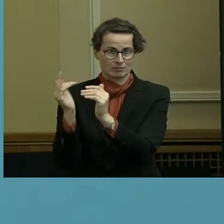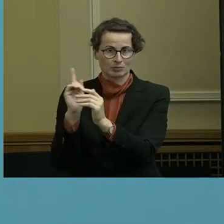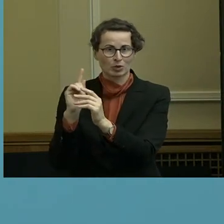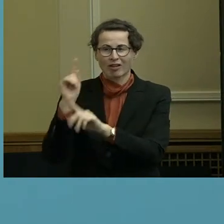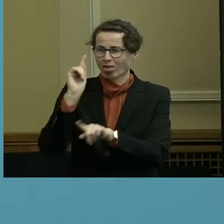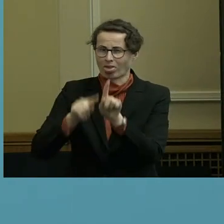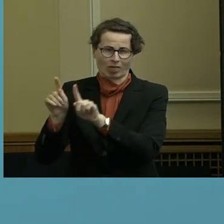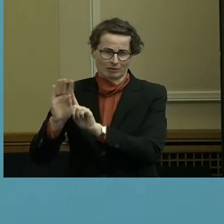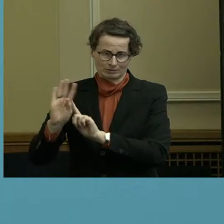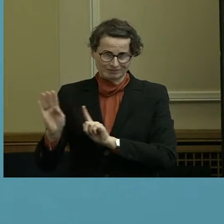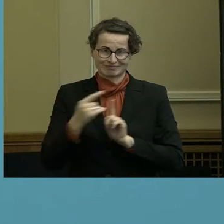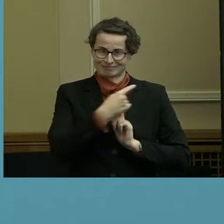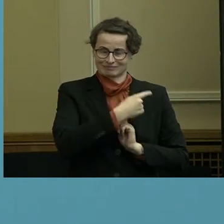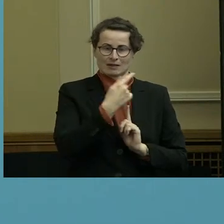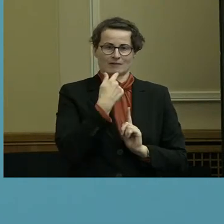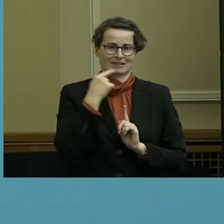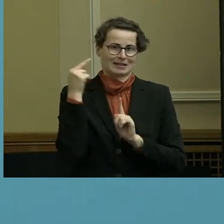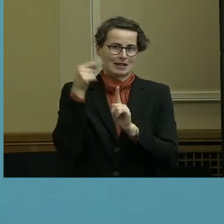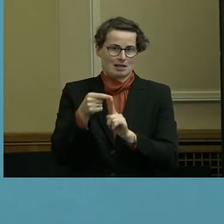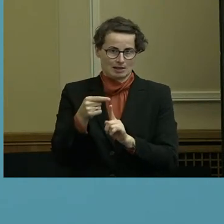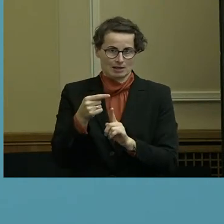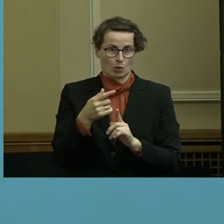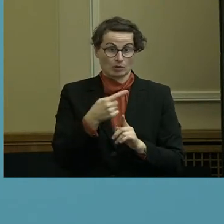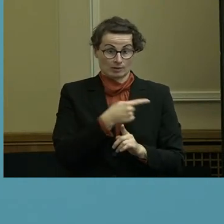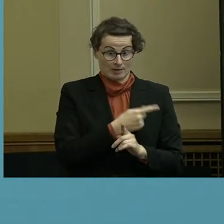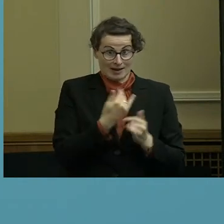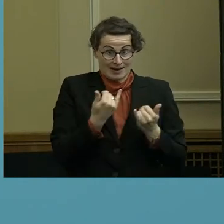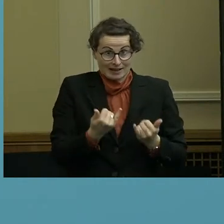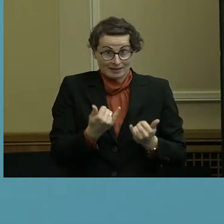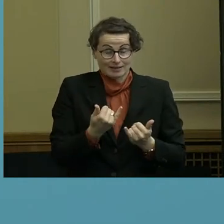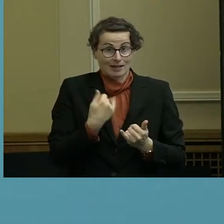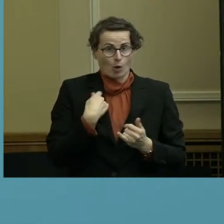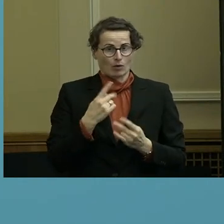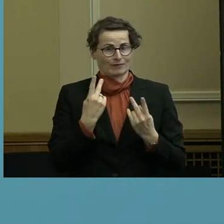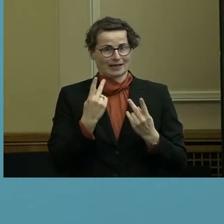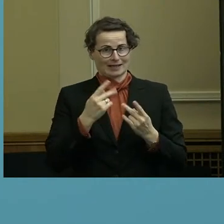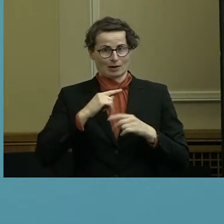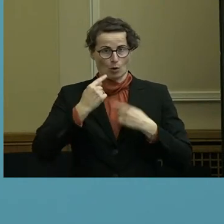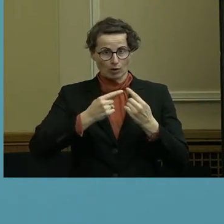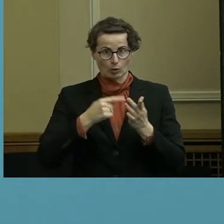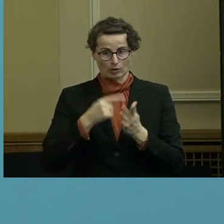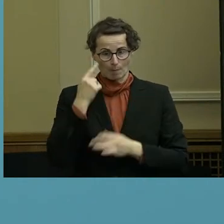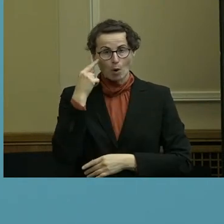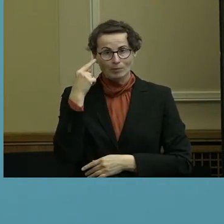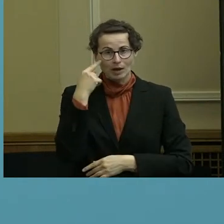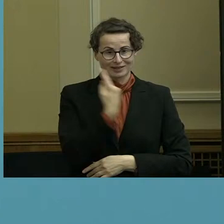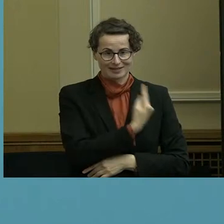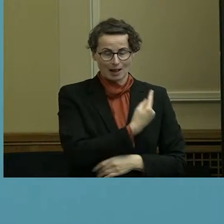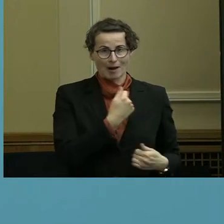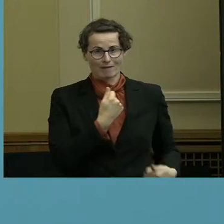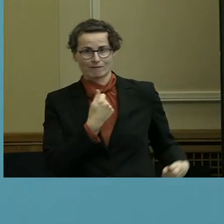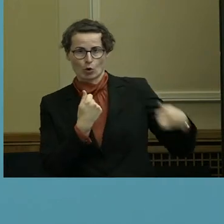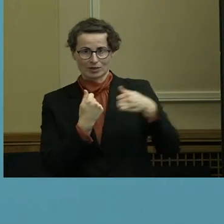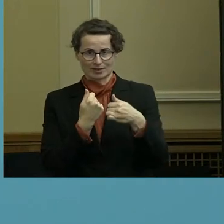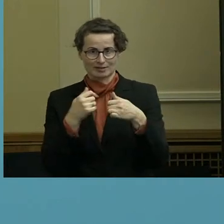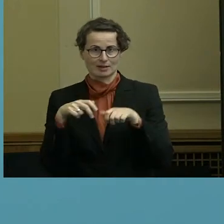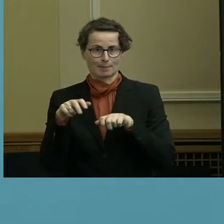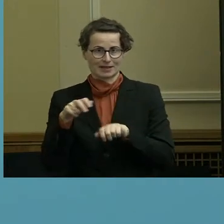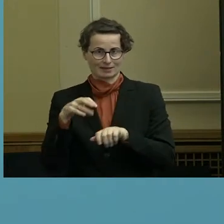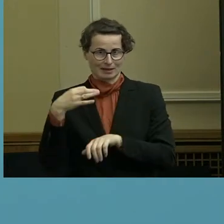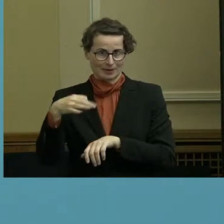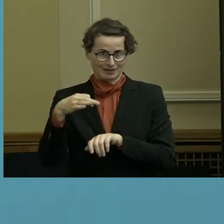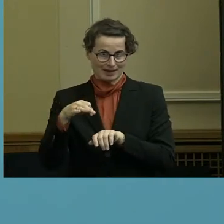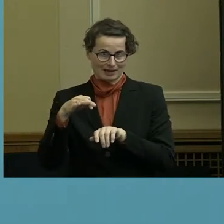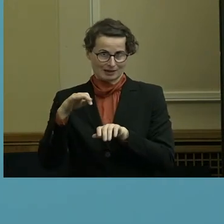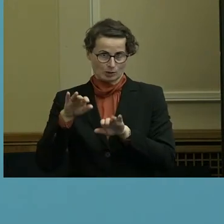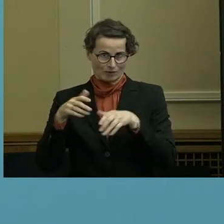Dafür hat er sich eingesetzt und da hat er jetzt ja noch eine wichtigere Rolle, weil er jetzt ja auch Vorsitzender der Ministerpräsidentenkonferenz ist. Also insofern wäre es ja auch eher